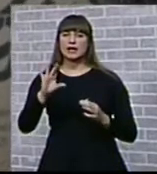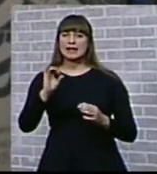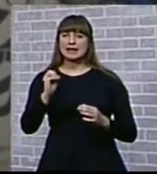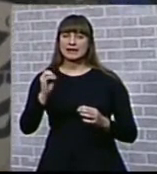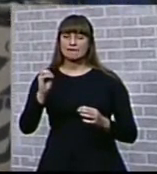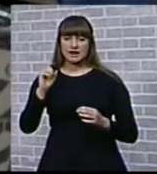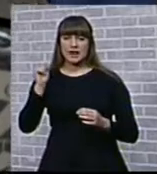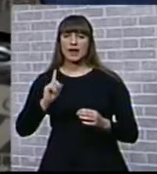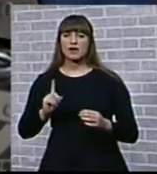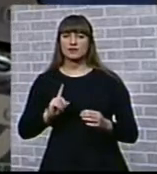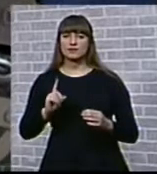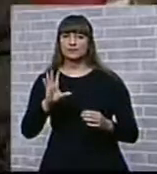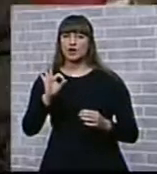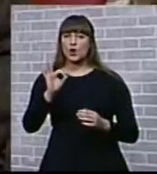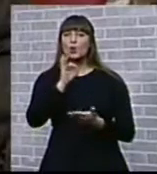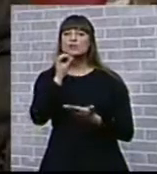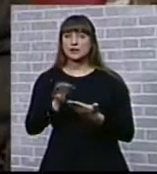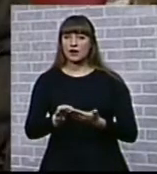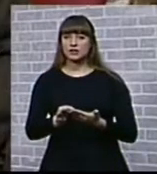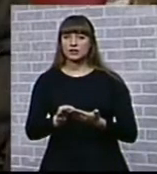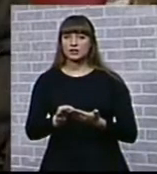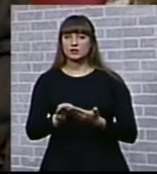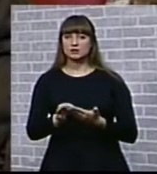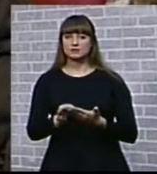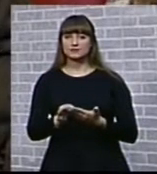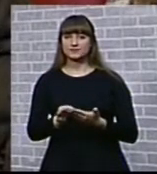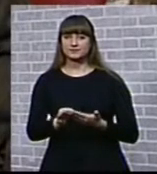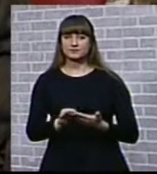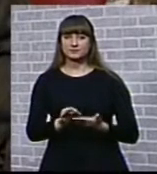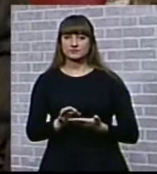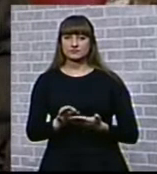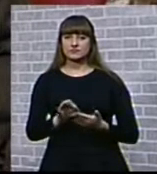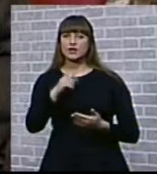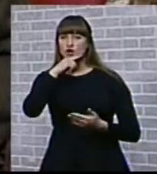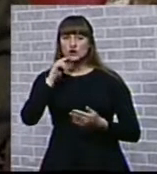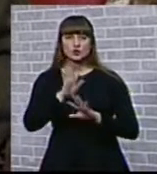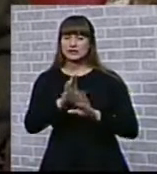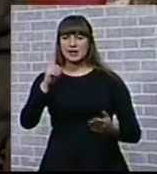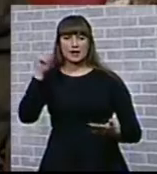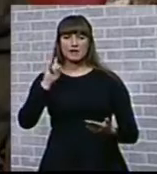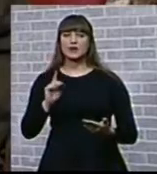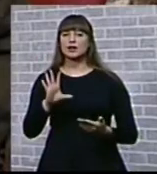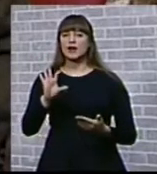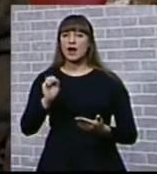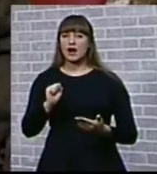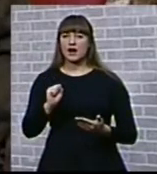он скажет, не евреями, а